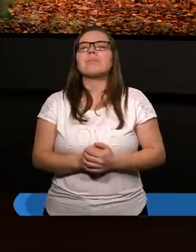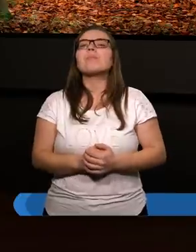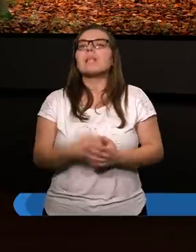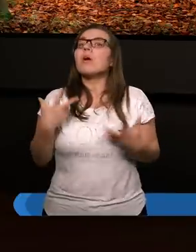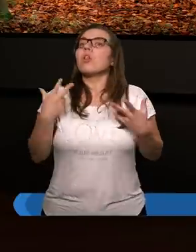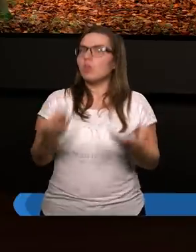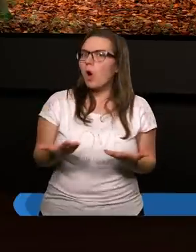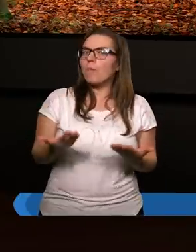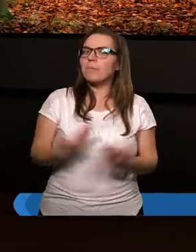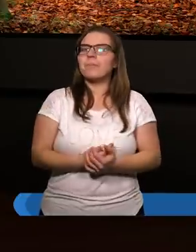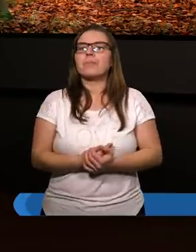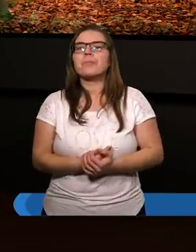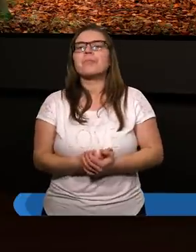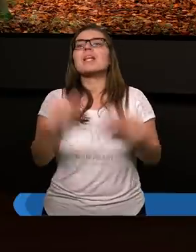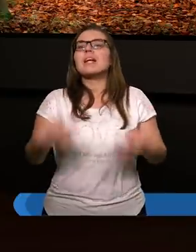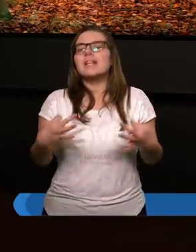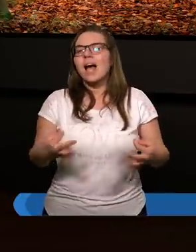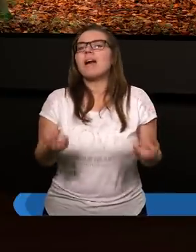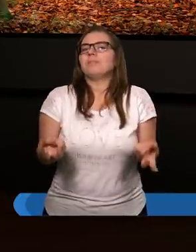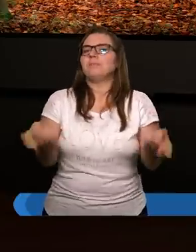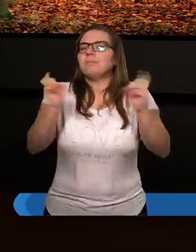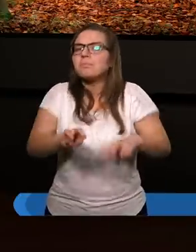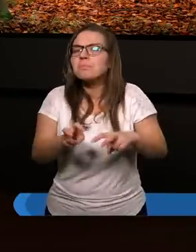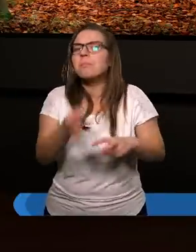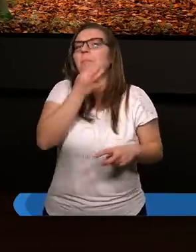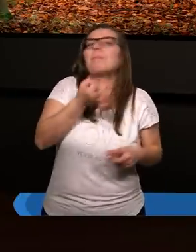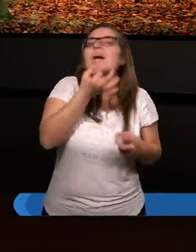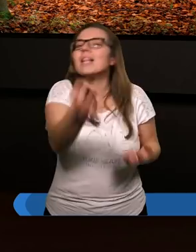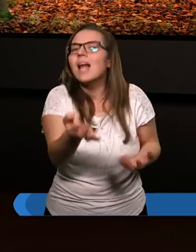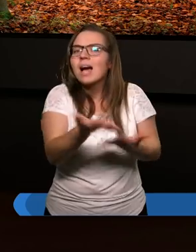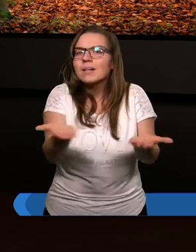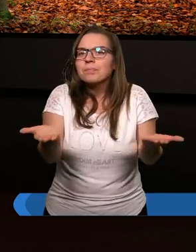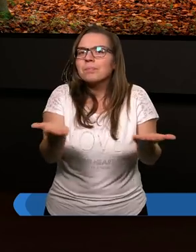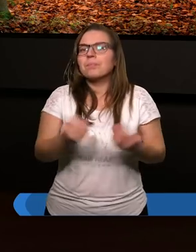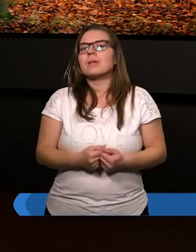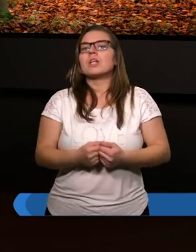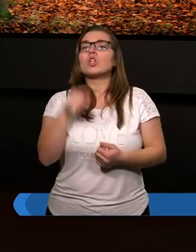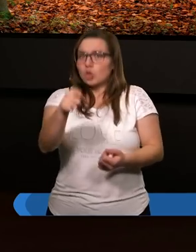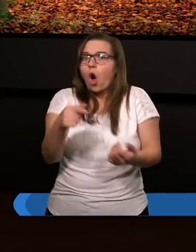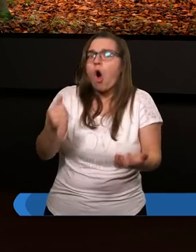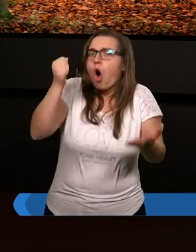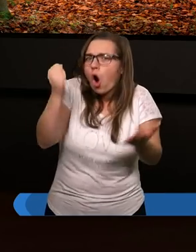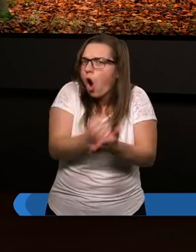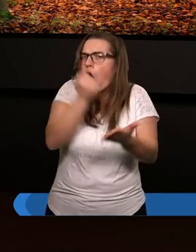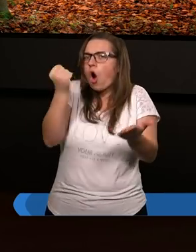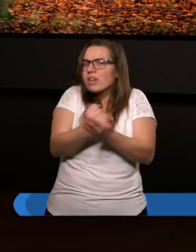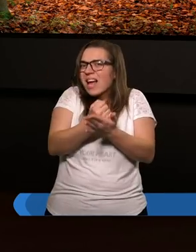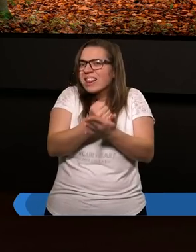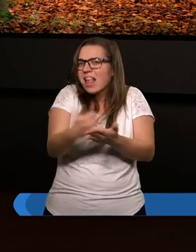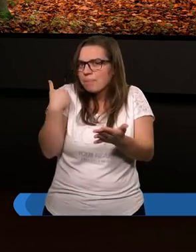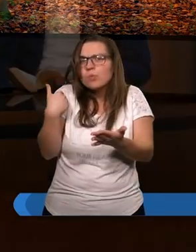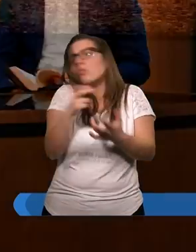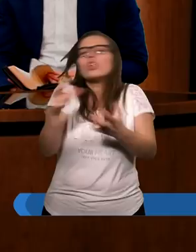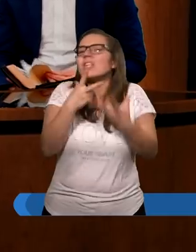No i teraz powstaje pytanie, czy to było konieczne, czy nie?